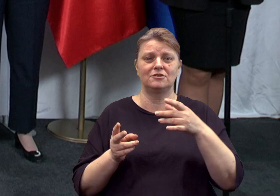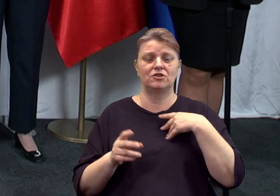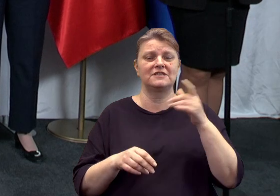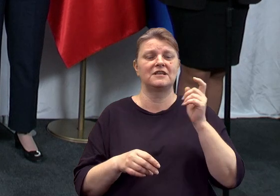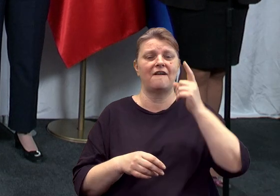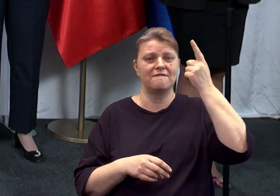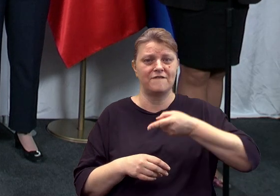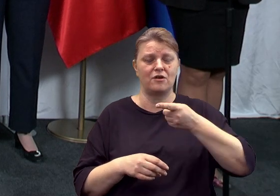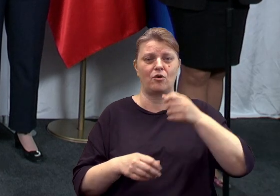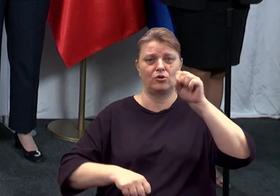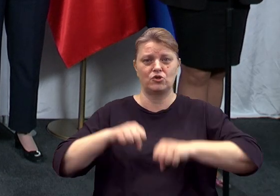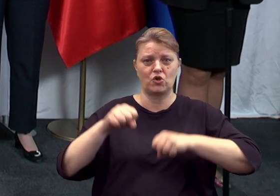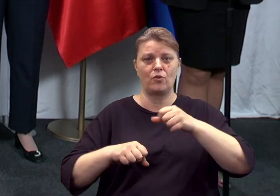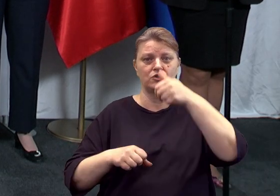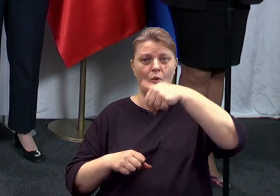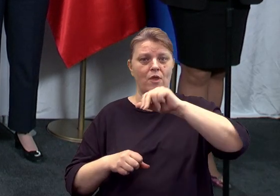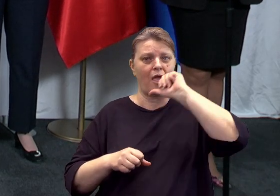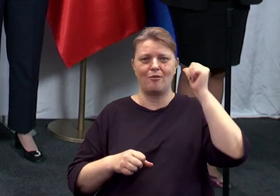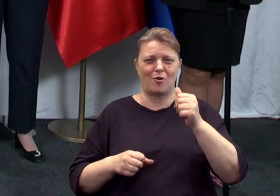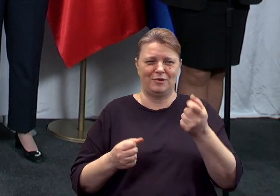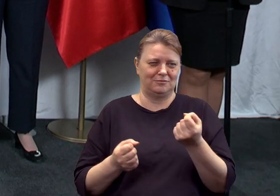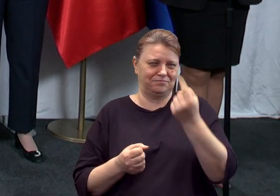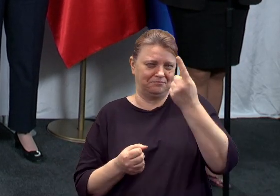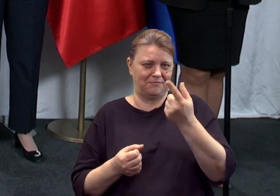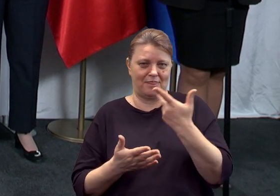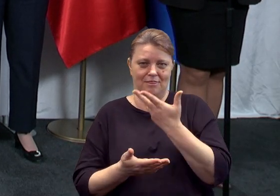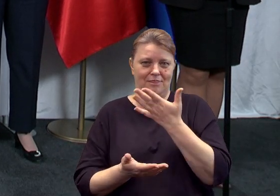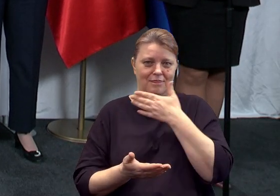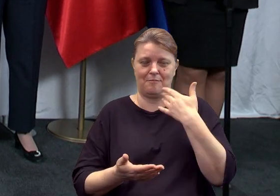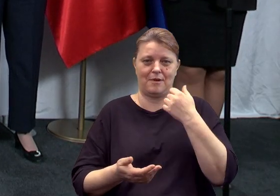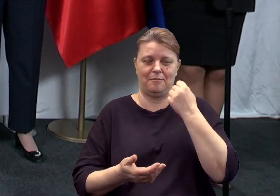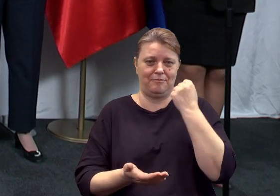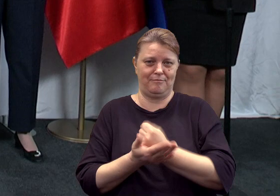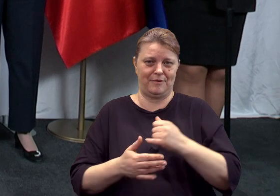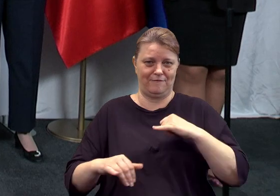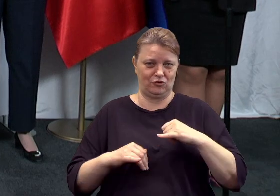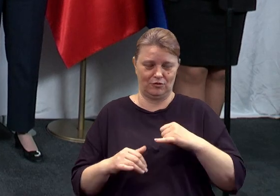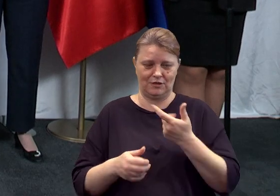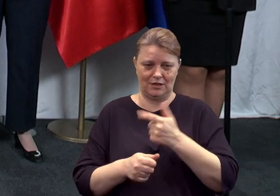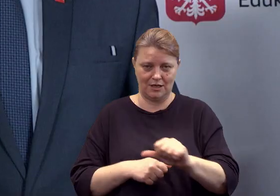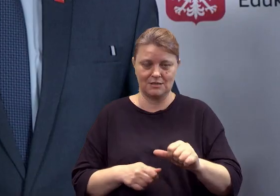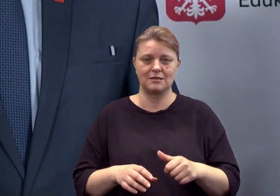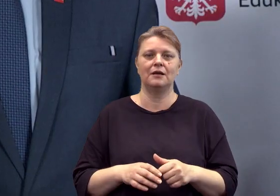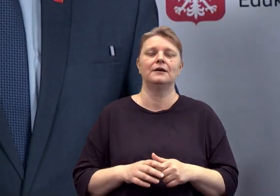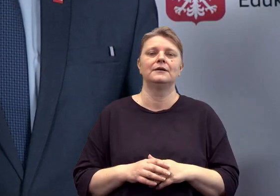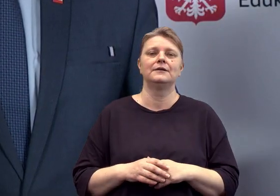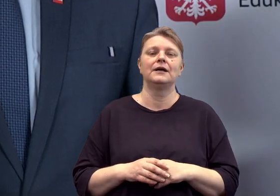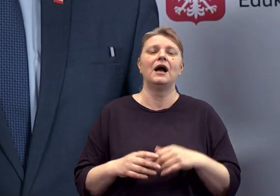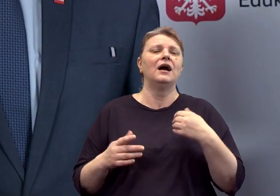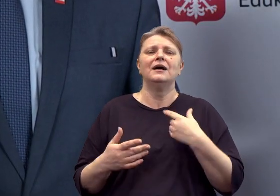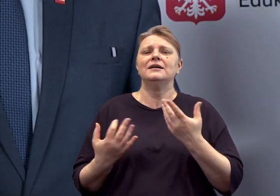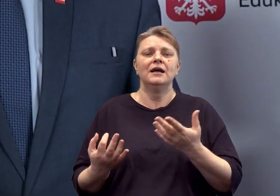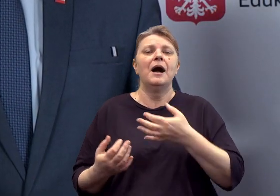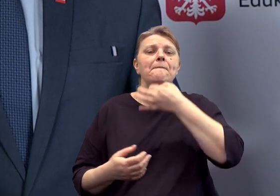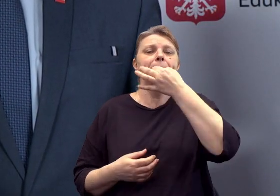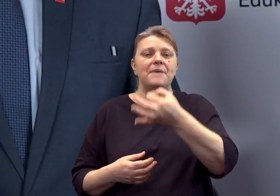mówi o tym, że Unia Europejska jest tworem niepraworządnym i czy na podstawie opinii, jeżeli to opinia, ma powstać podstawa programowa. o to, żeby pytania dotyczyły